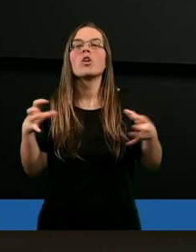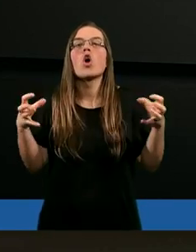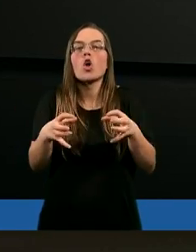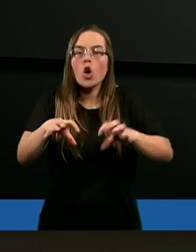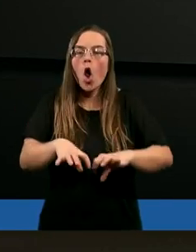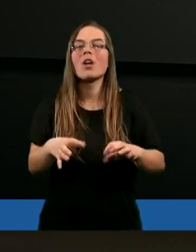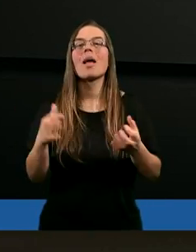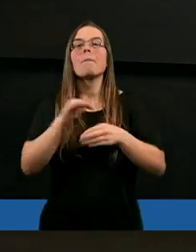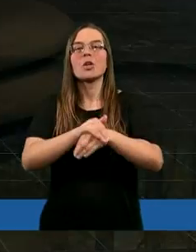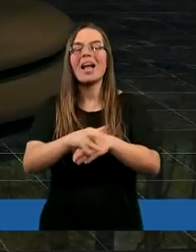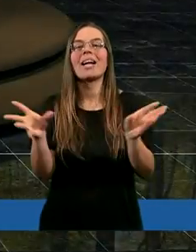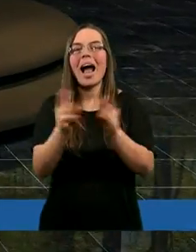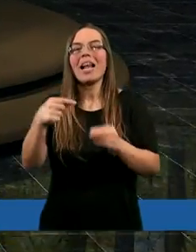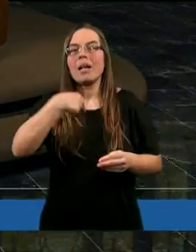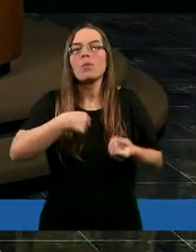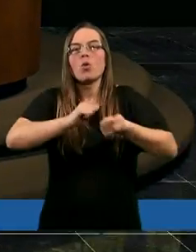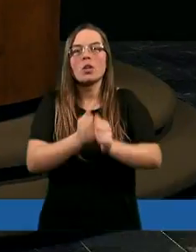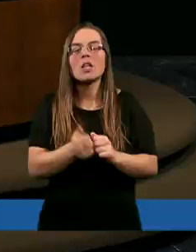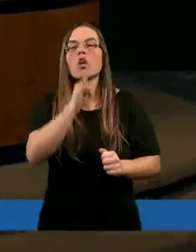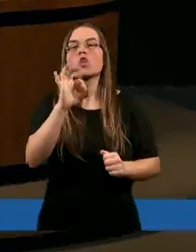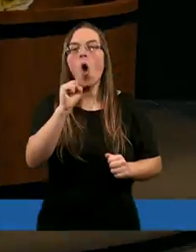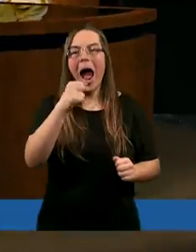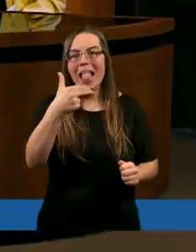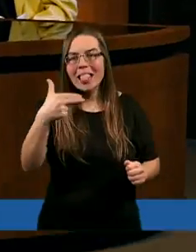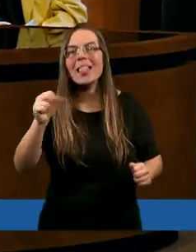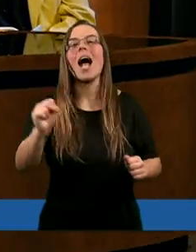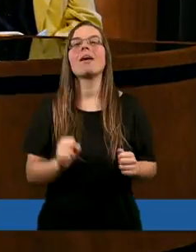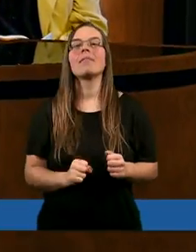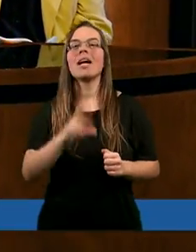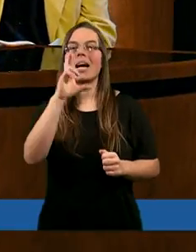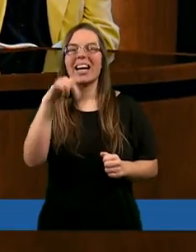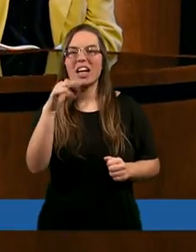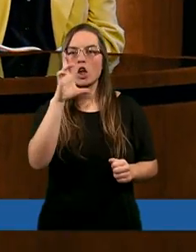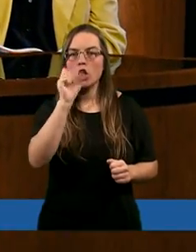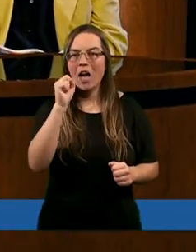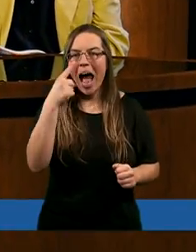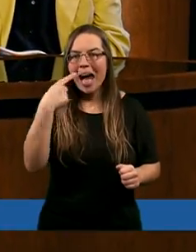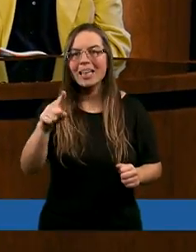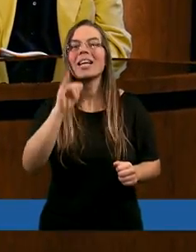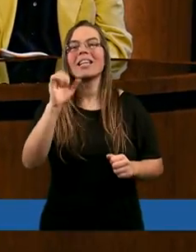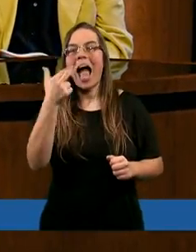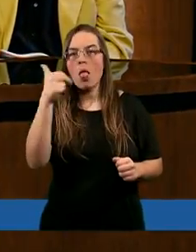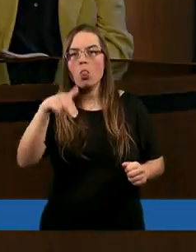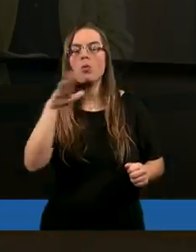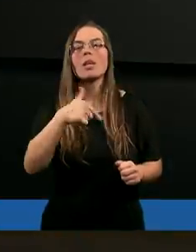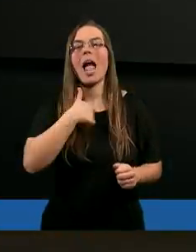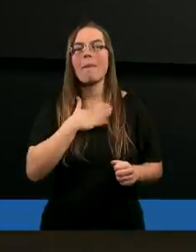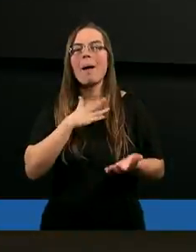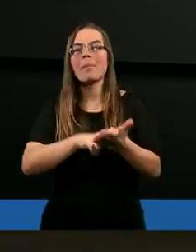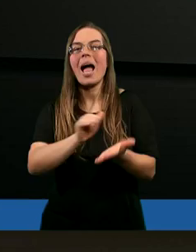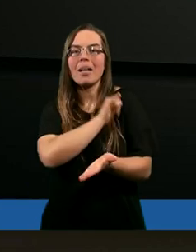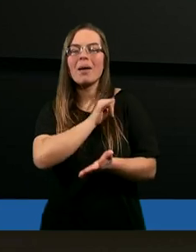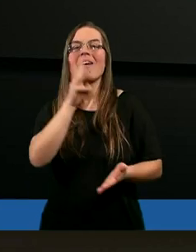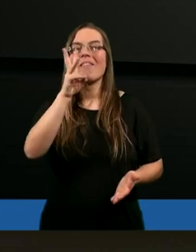przyjaciół i razem ze mną. Są Joanna, Ryszard, Janusz, ja mam na